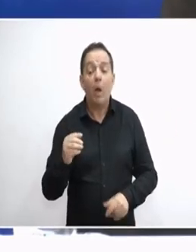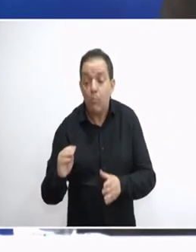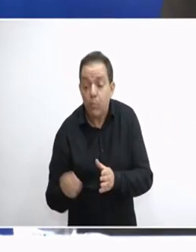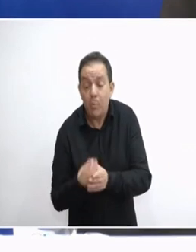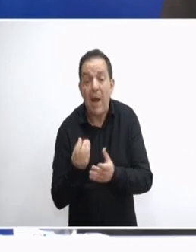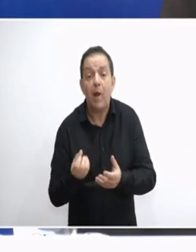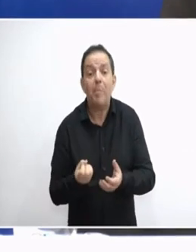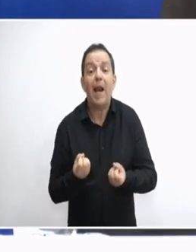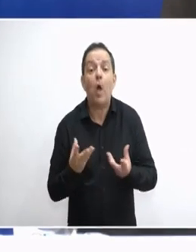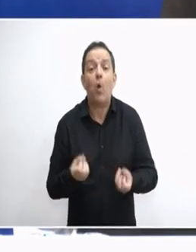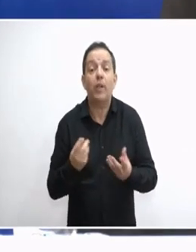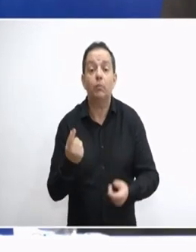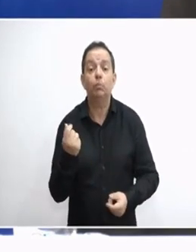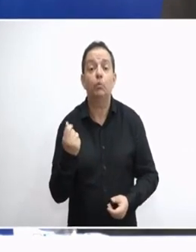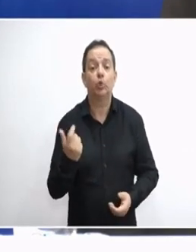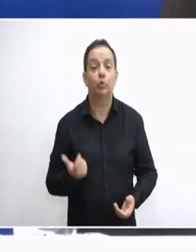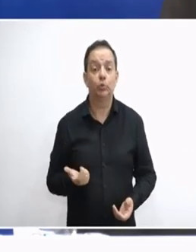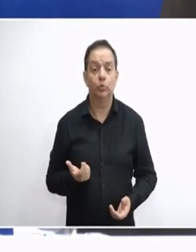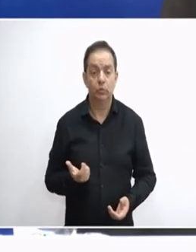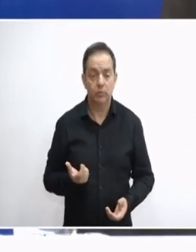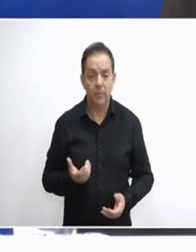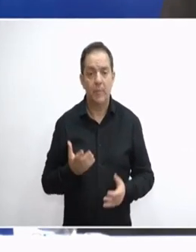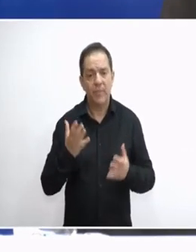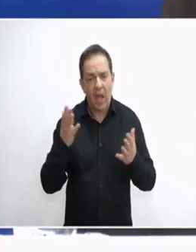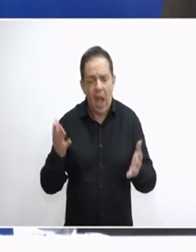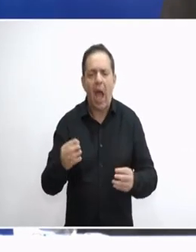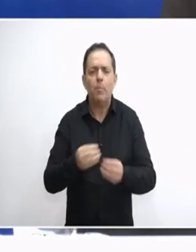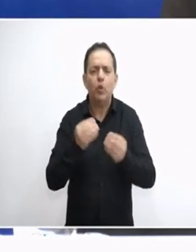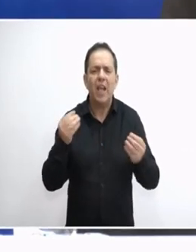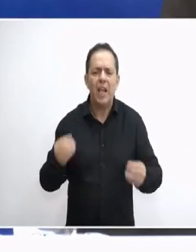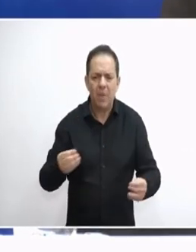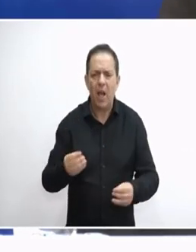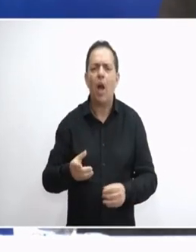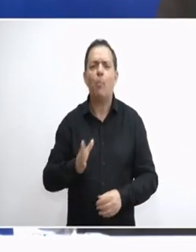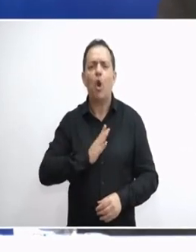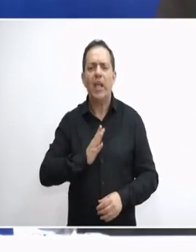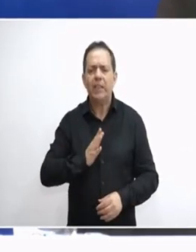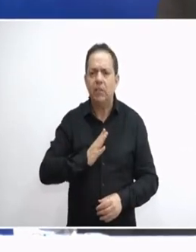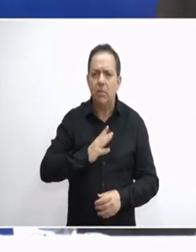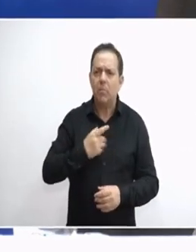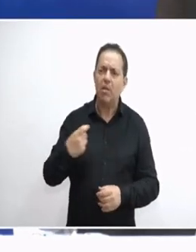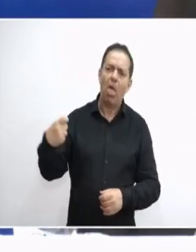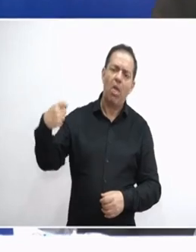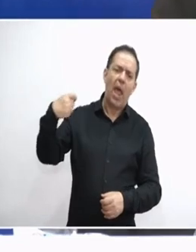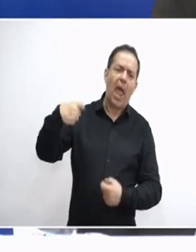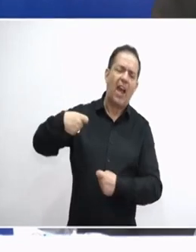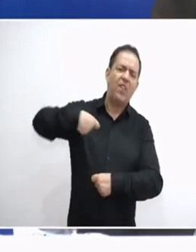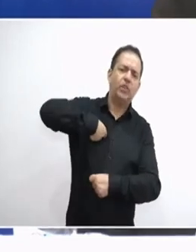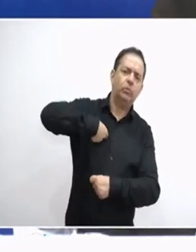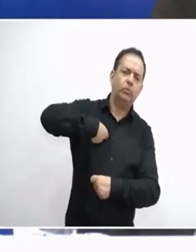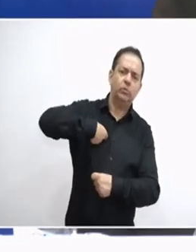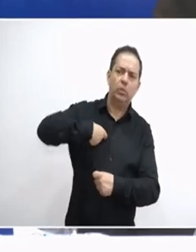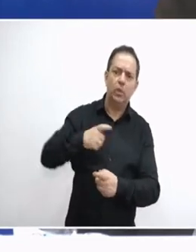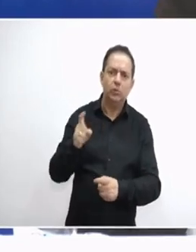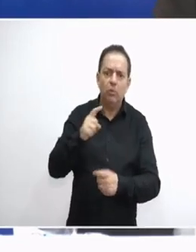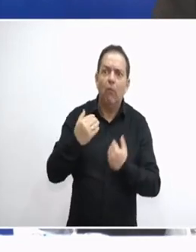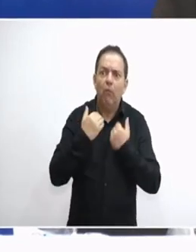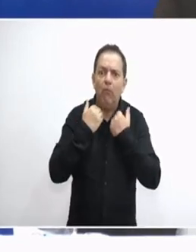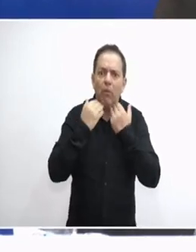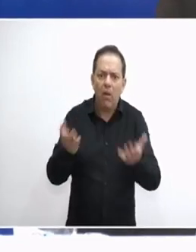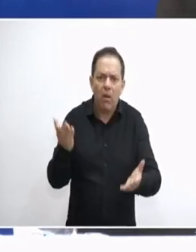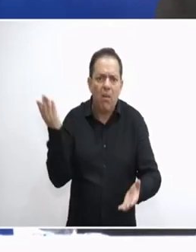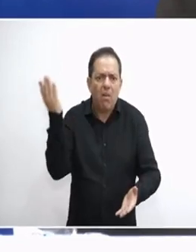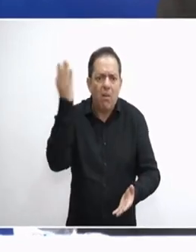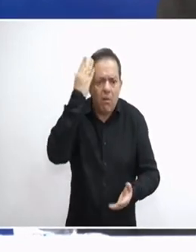κόστος πολύ συγκεκριμένο το οποίο επιφέρει δολοφονικές καταστάσεις στον ίδιο τον πολίτη για τη διαβίωσή του. Οι φόροι στην Ελλάδα πραγματικά είναι